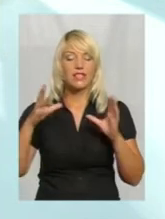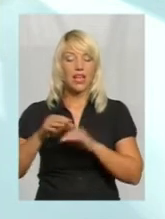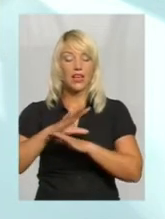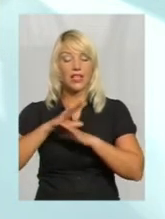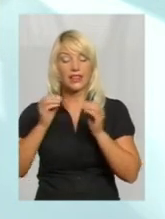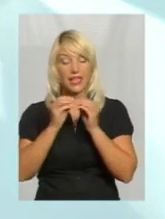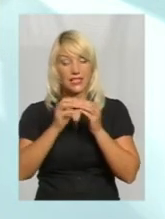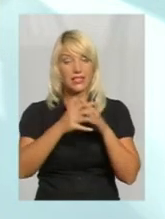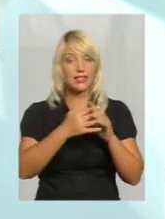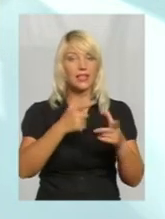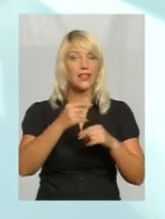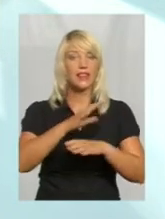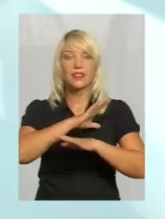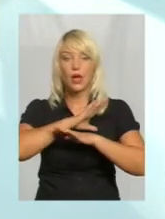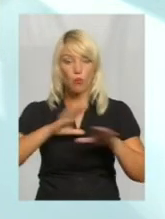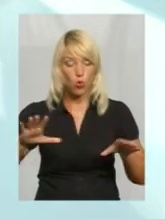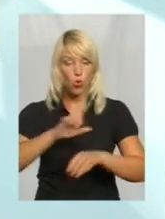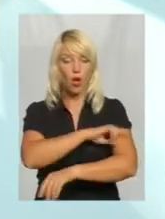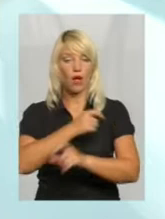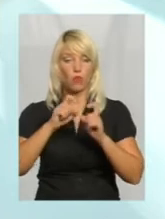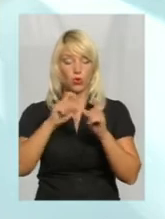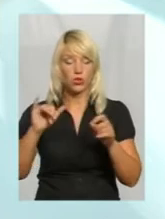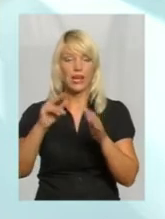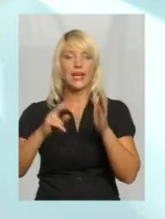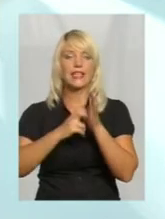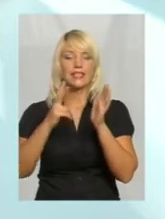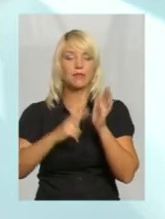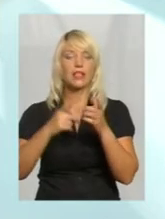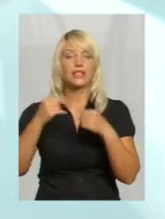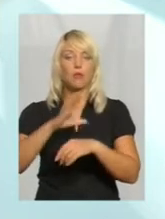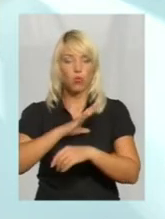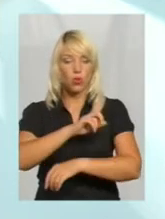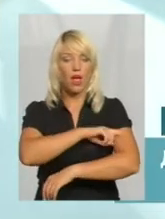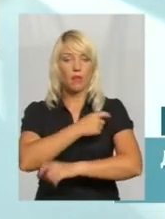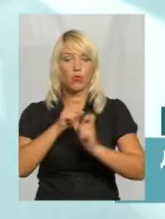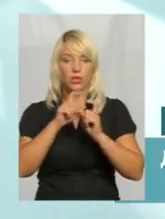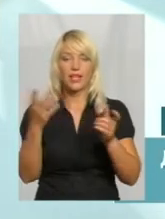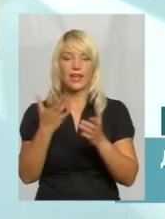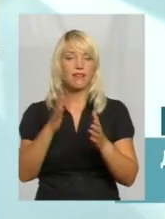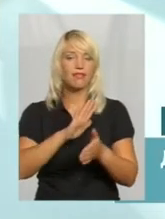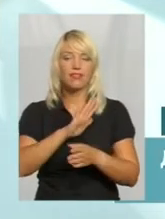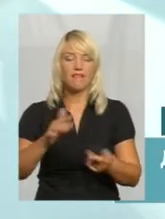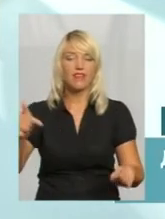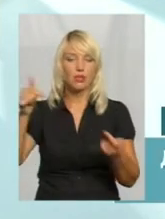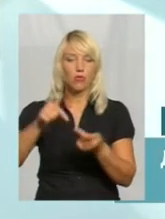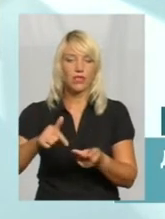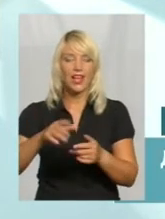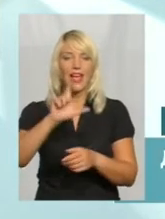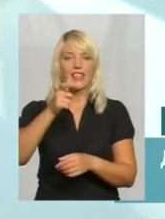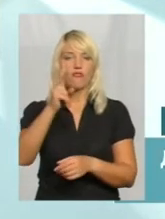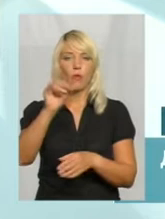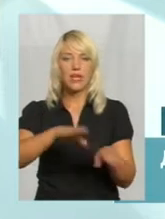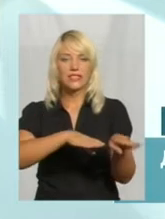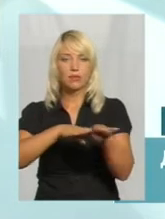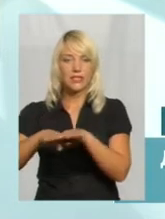17, де були амбулаторії, але які не відповідають сьогодні по ДБН і європейським стандартам надання медичної допомоги на